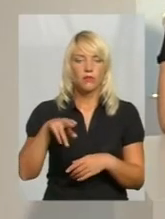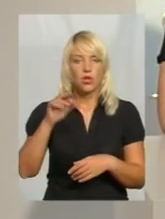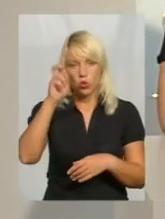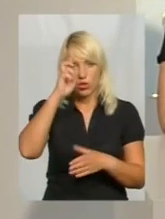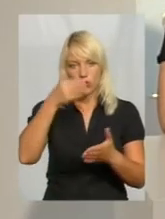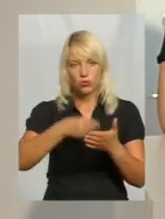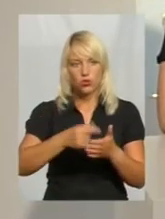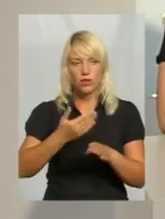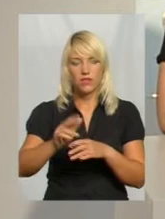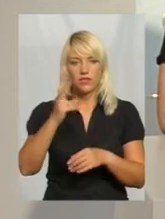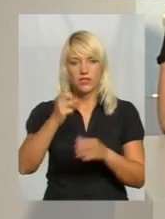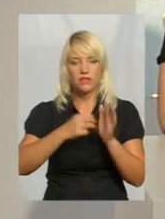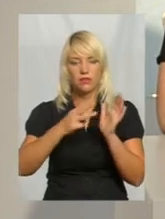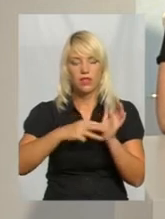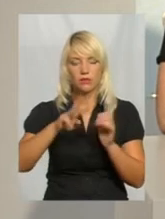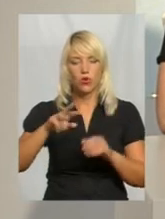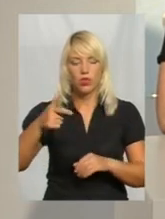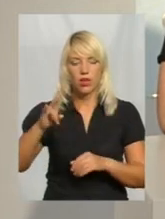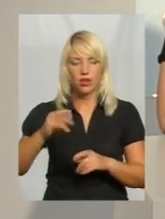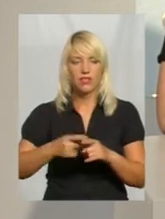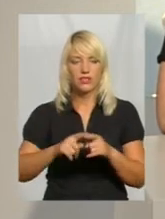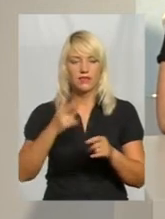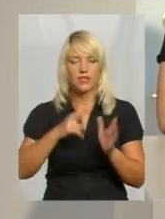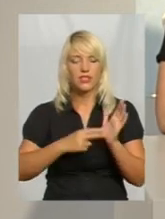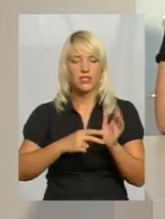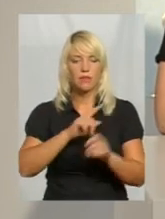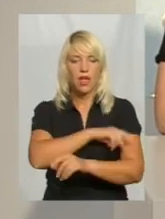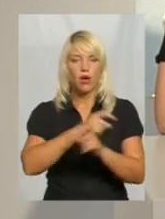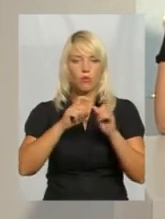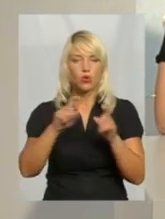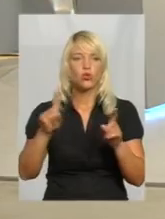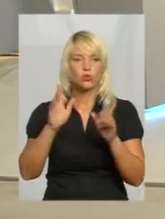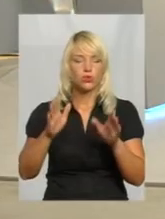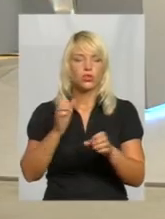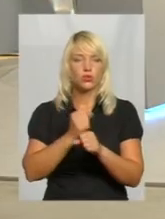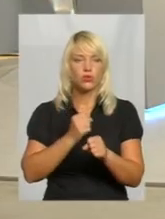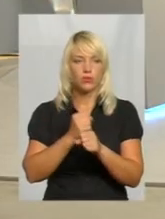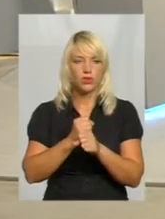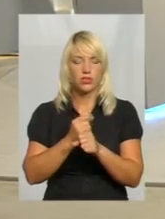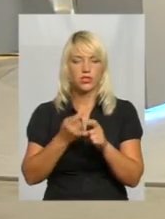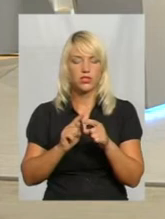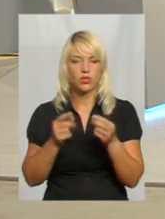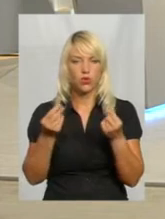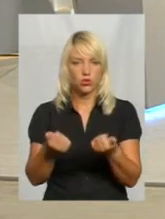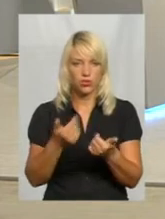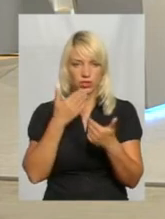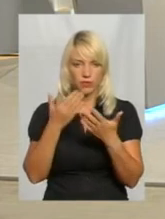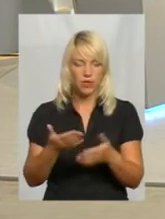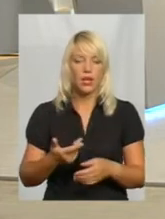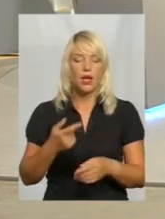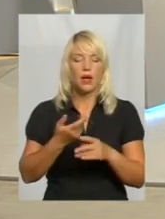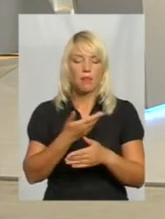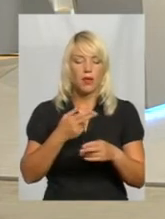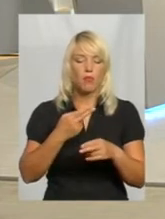213 мільйонів гривень на цих 27 амбулаторій. Що буде зроблено за ці кошти? Ну, ми побудуємо